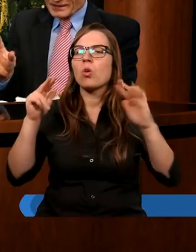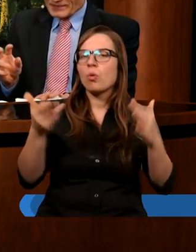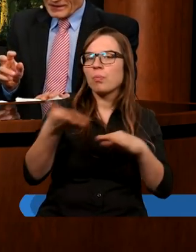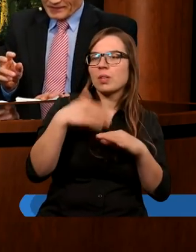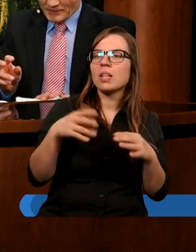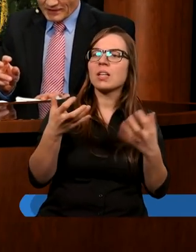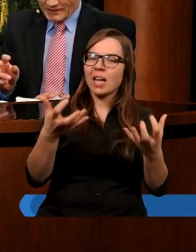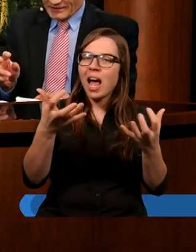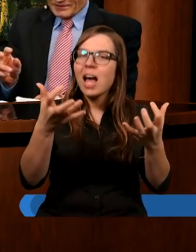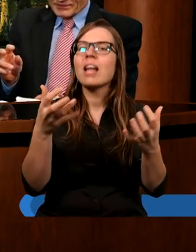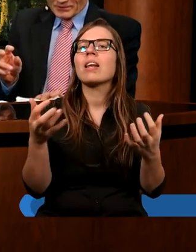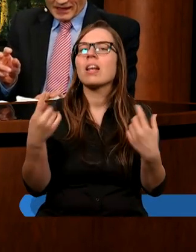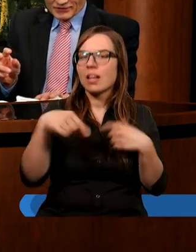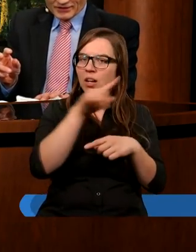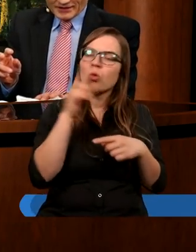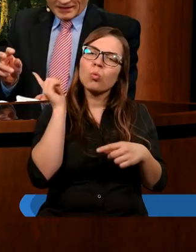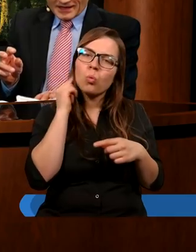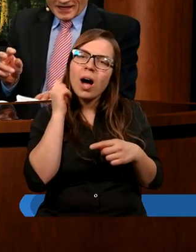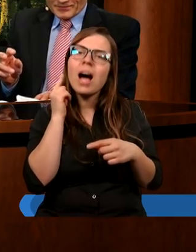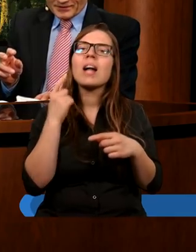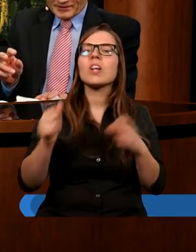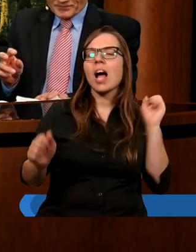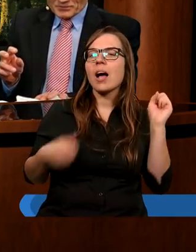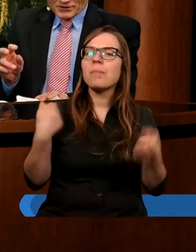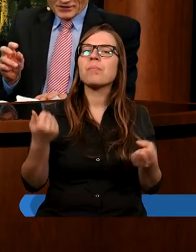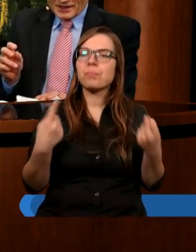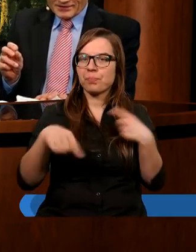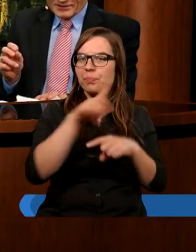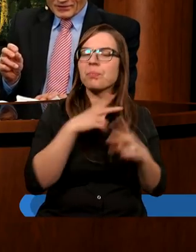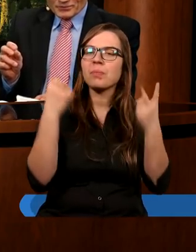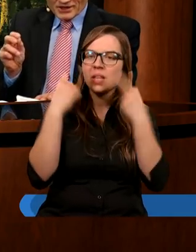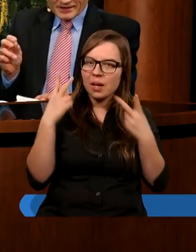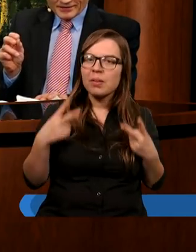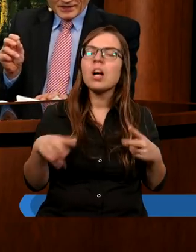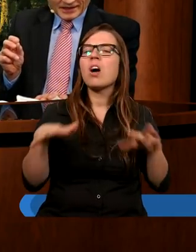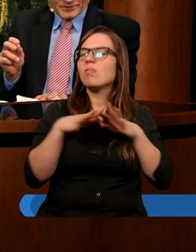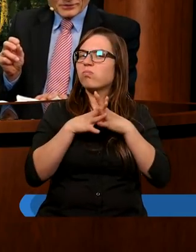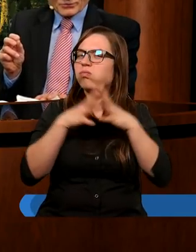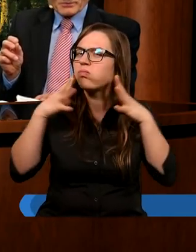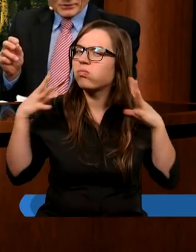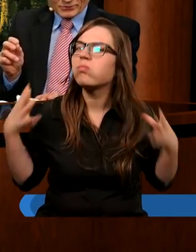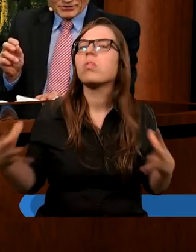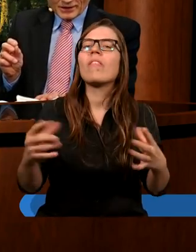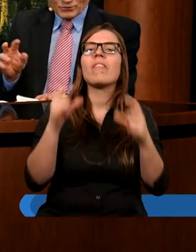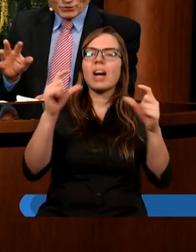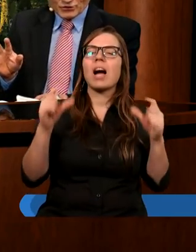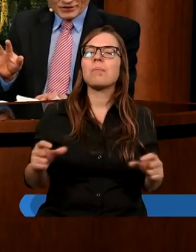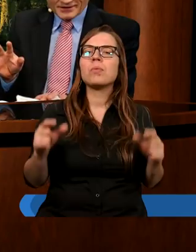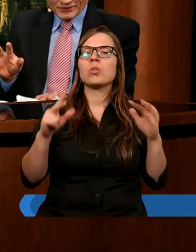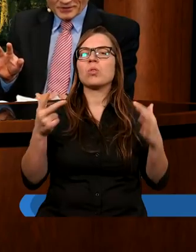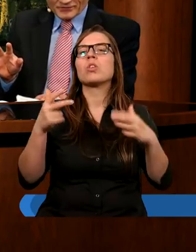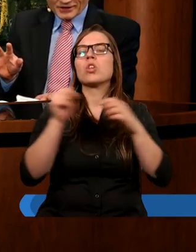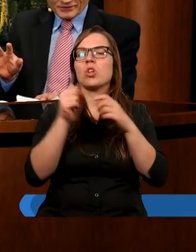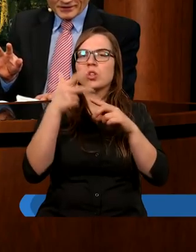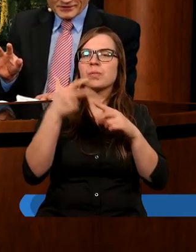zachęcam słuchaczy, aby przeczytali obszerny fragment z ósmego rozdziału, już od